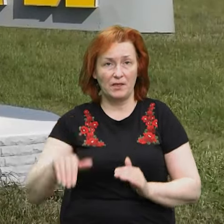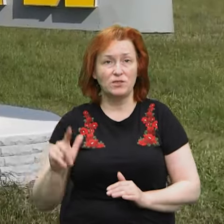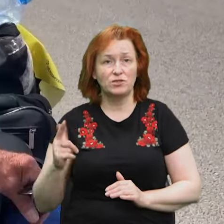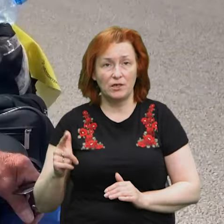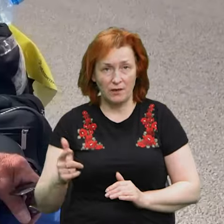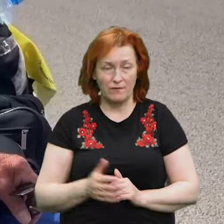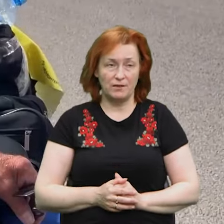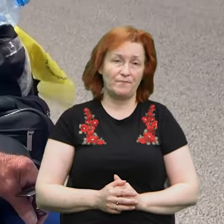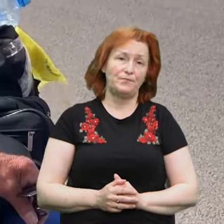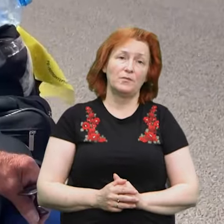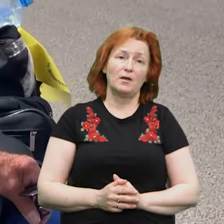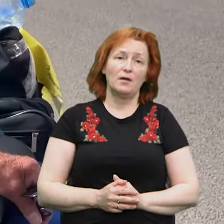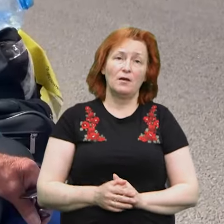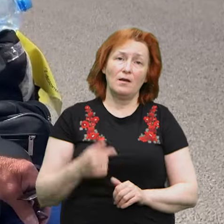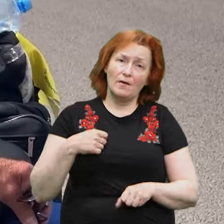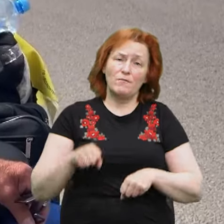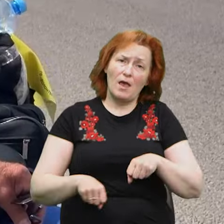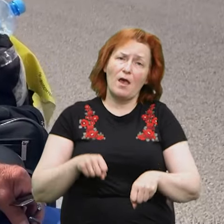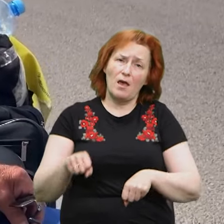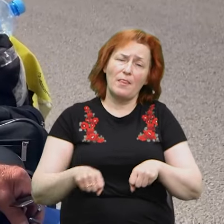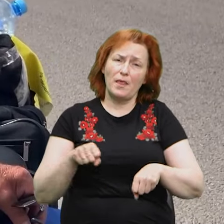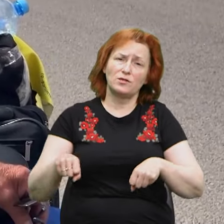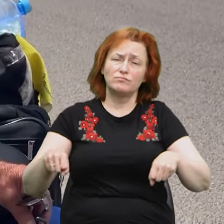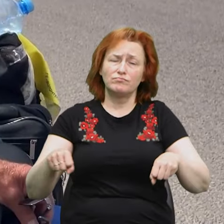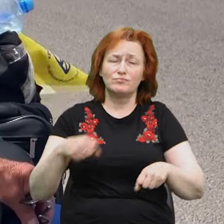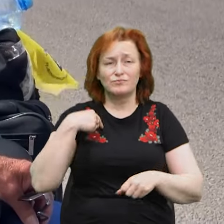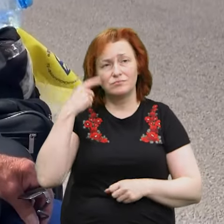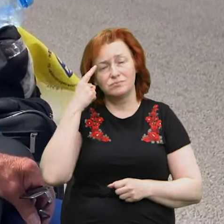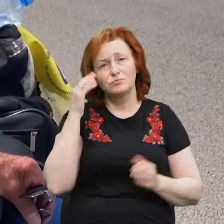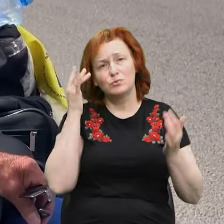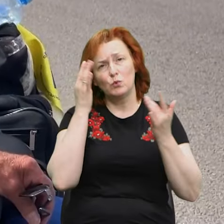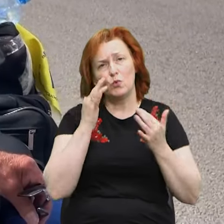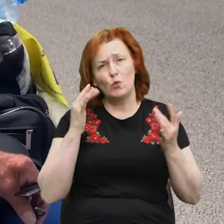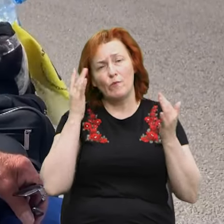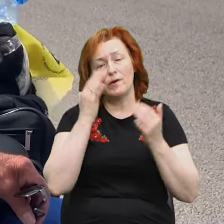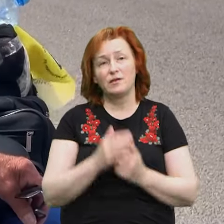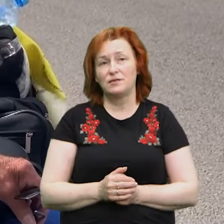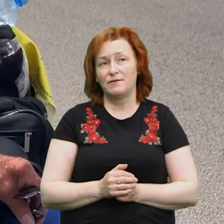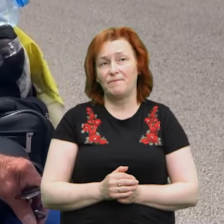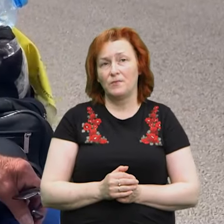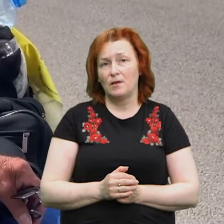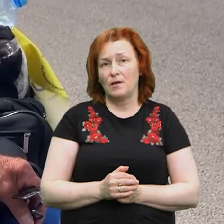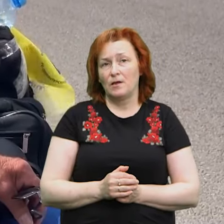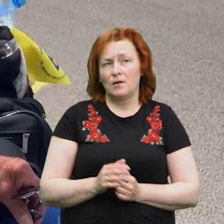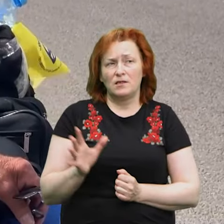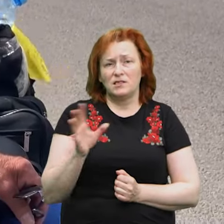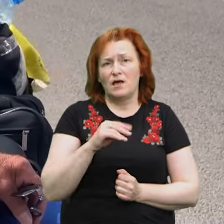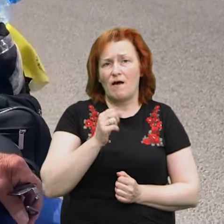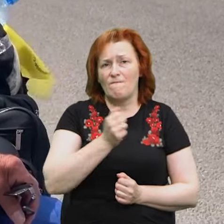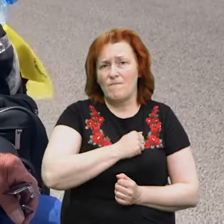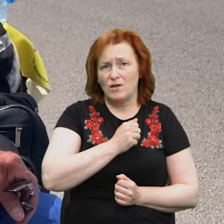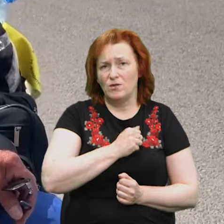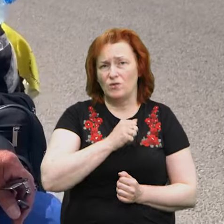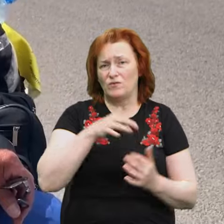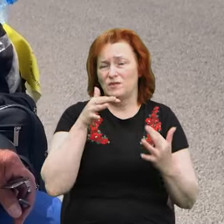Прилук. Їдеш, просто думаєш за оцю війну, за хлопців, які